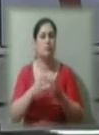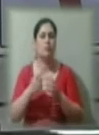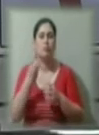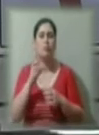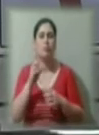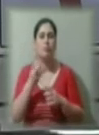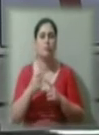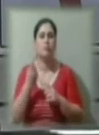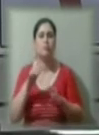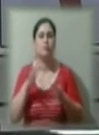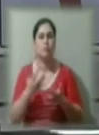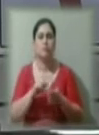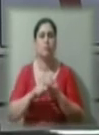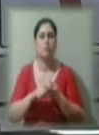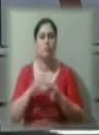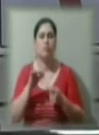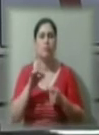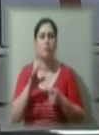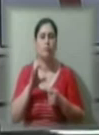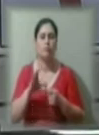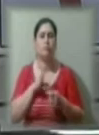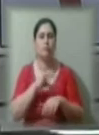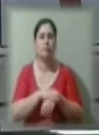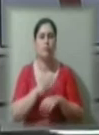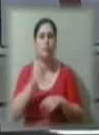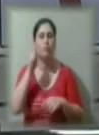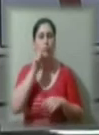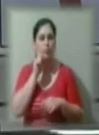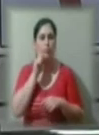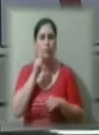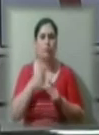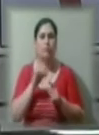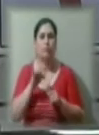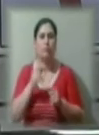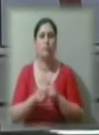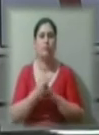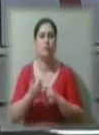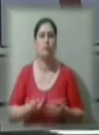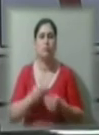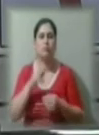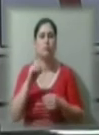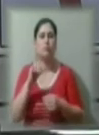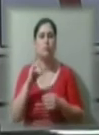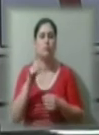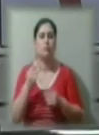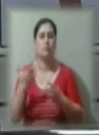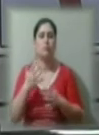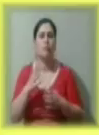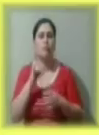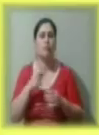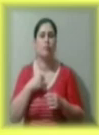зараження коронавірусом був зафіксований в Україні. Вірус виявили у жителя Чернівців, який відпочивав в Італії.